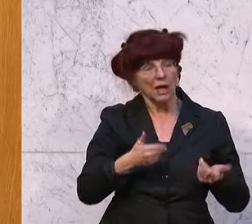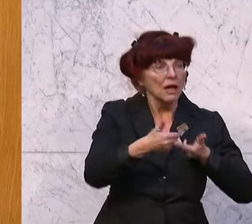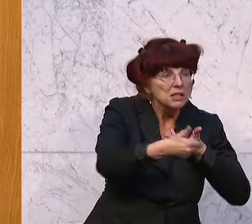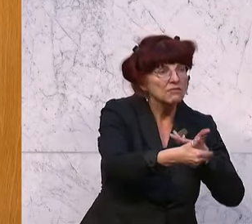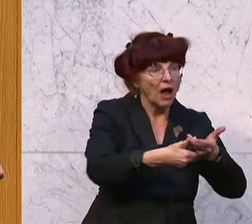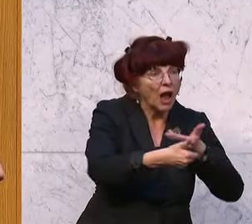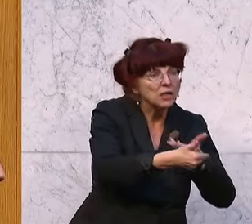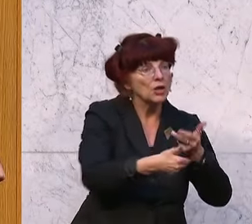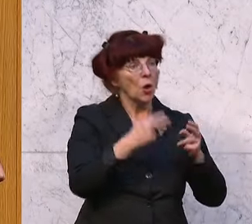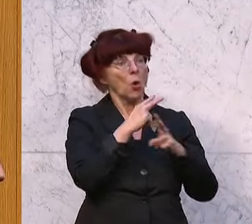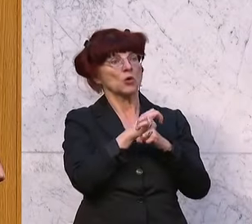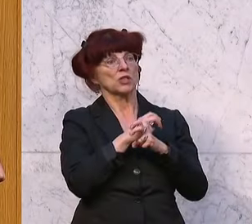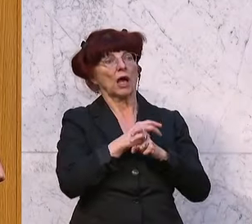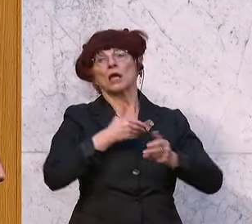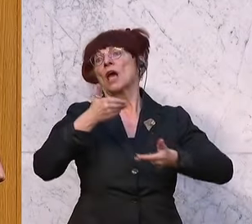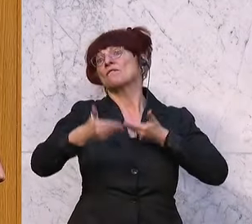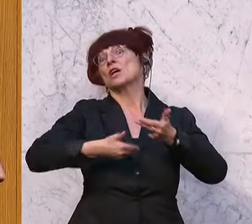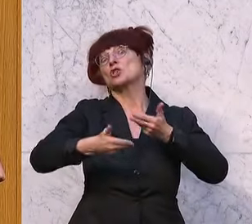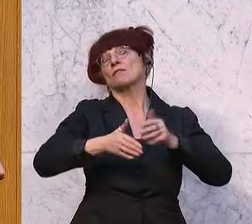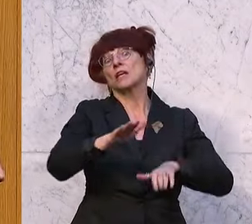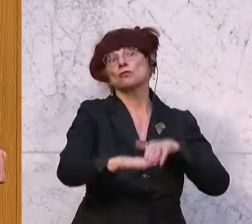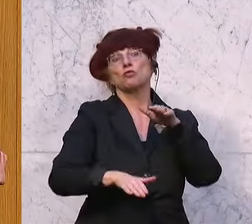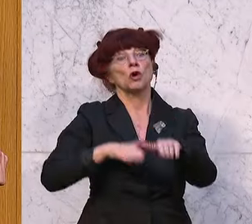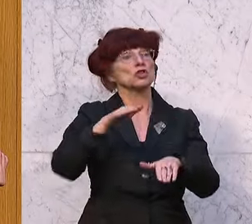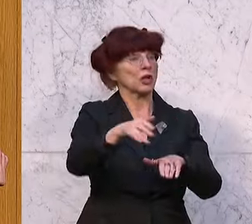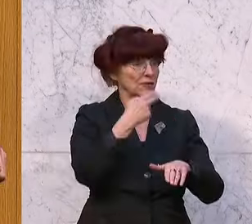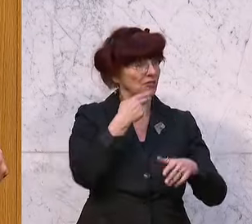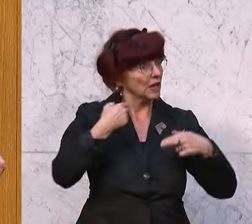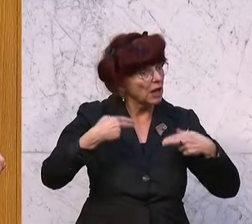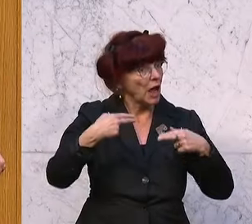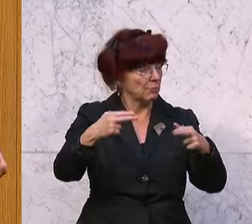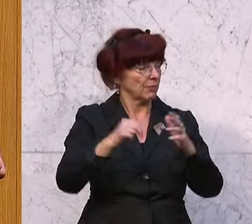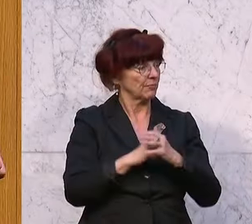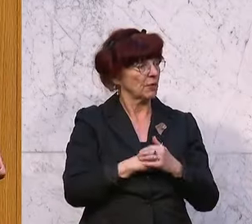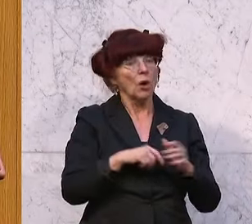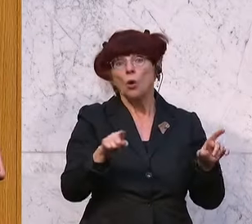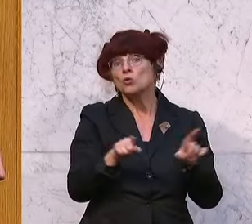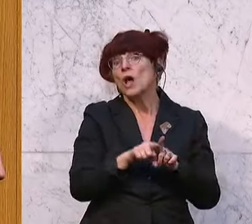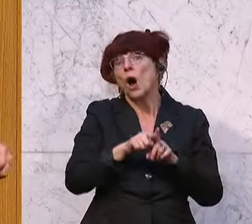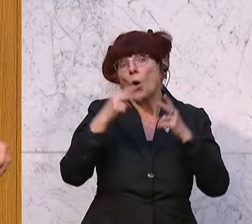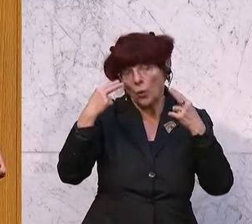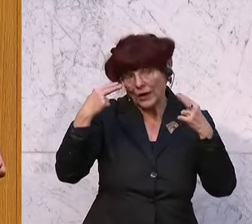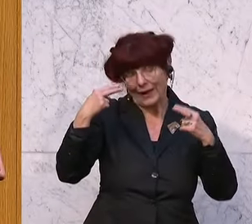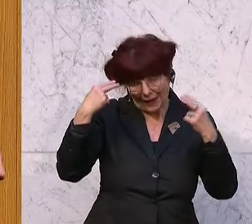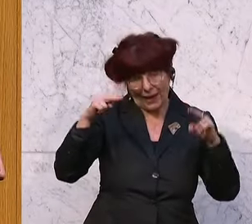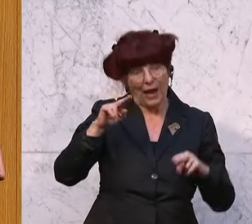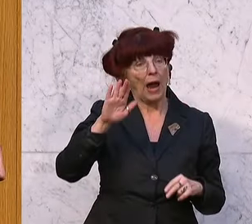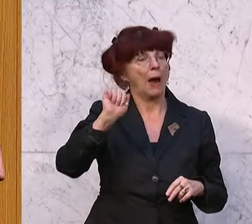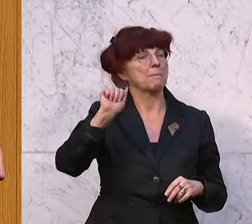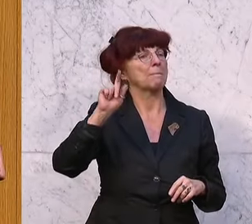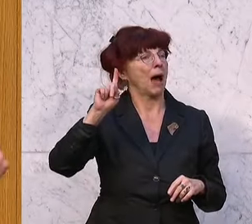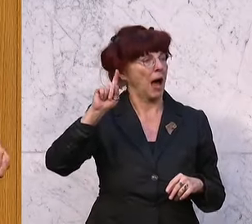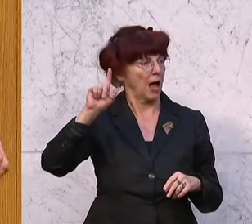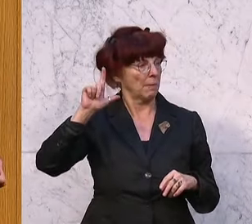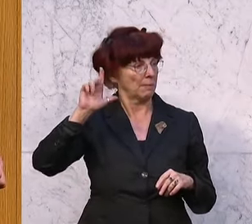Fortschritt sozusagen endlich in Gang zu bringen. Ja, das ist übrigens auch der Herr Babler, der sich in einer Art und Weise über die Europäische Union